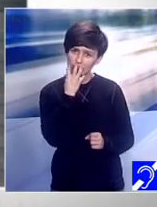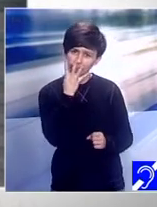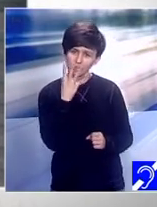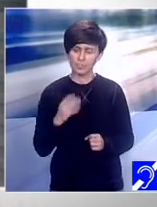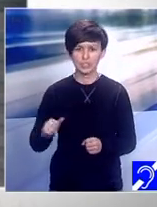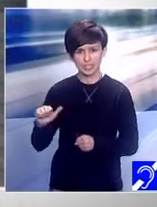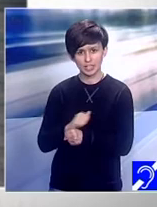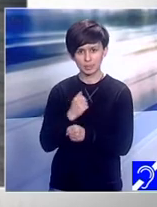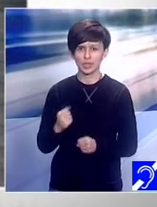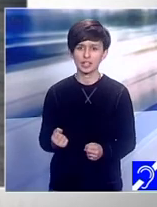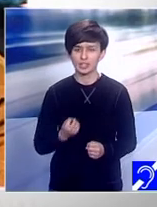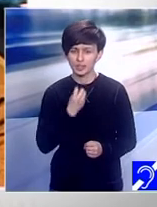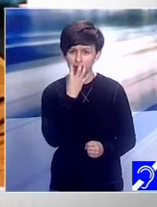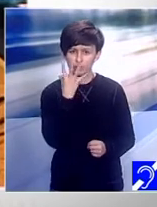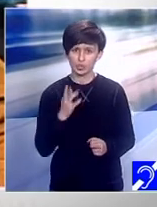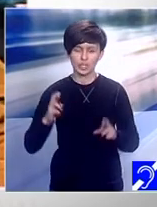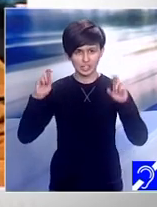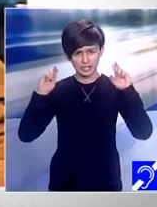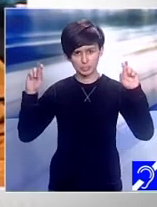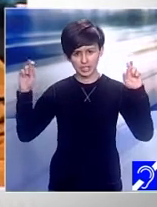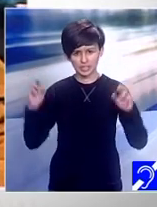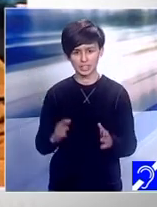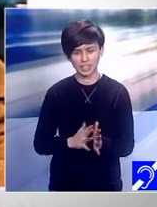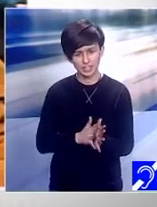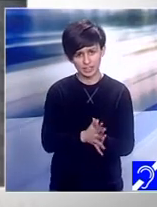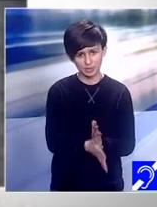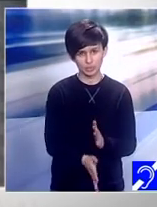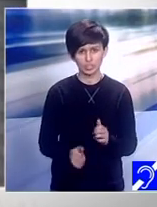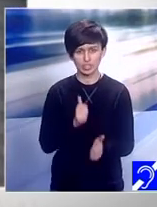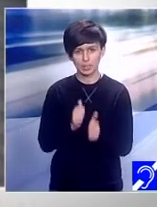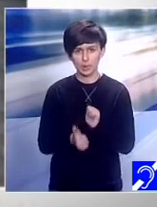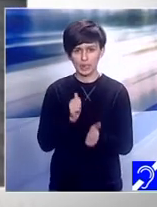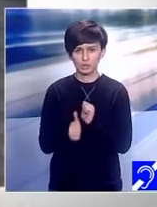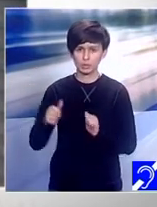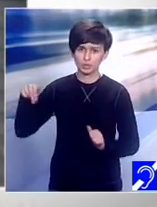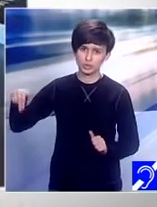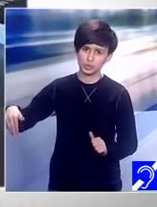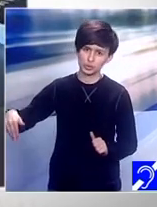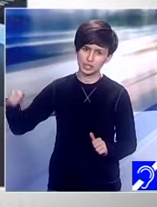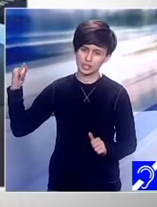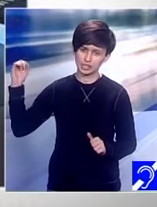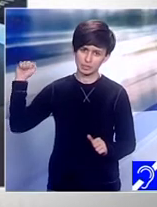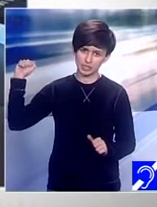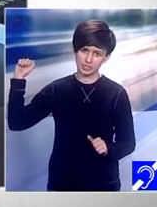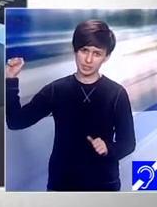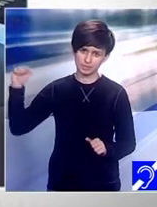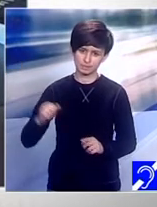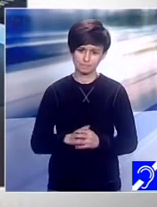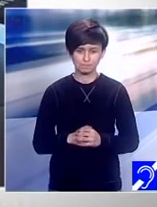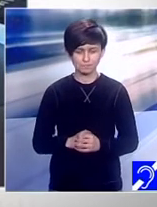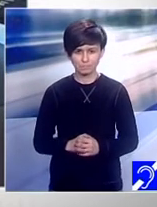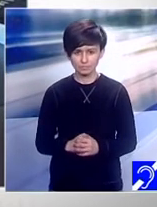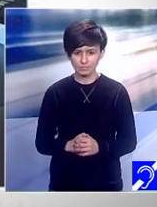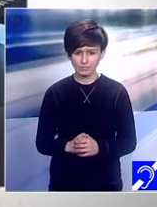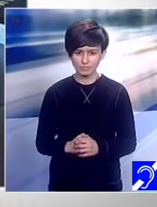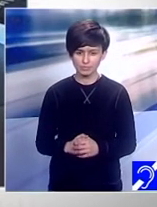concursul Miss Misterdown. Corect. La care voi trei, în ediția de anul trecut, pur și simplu, și